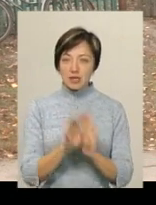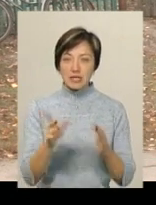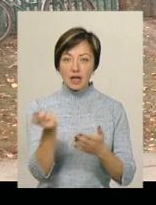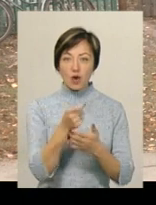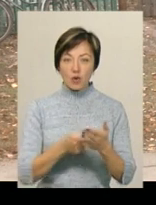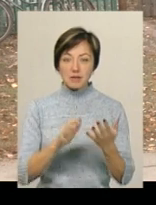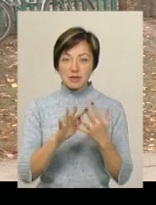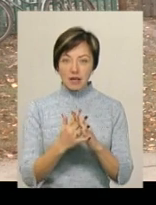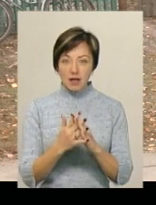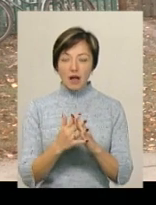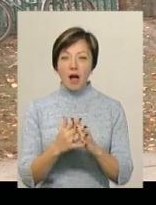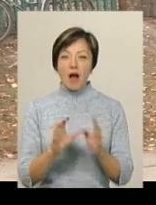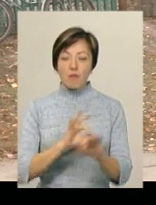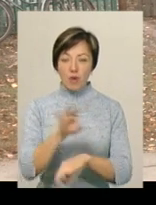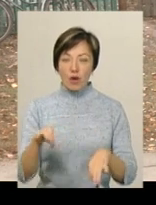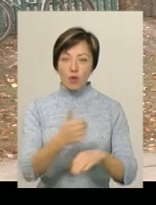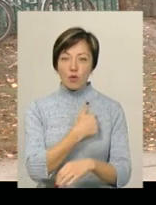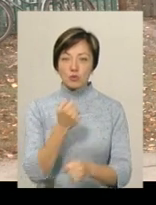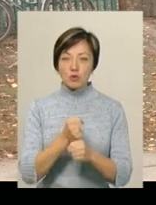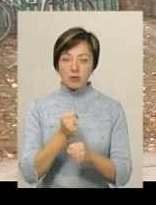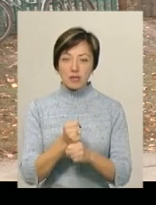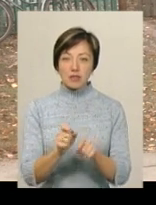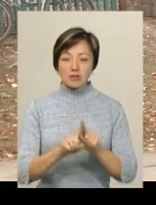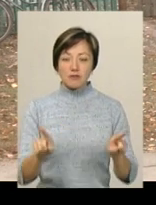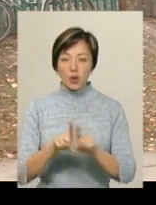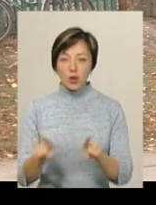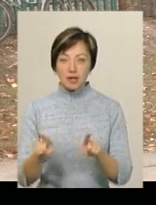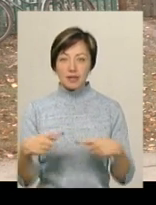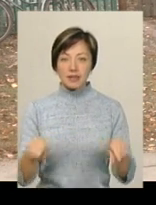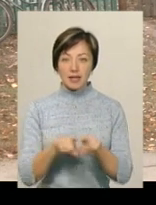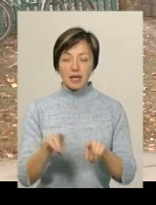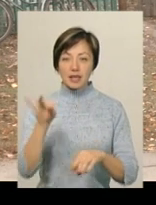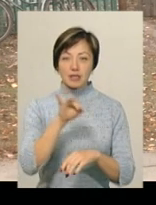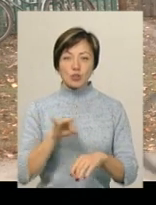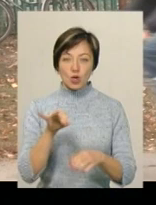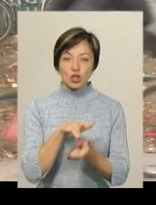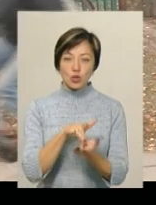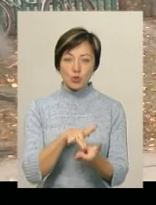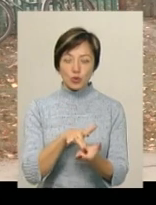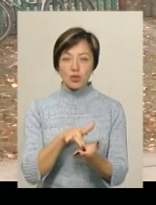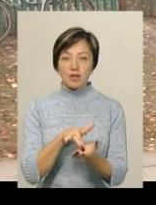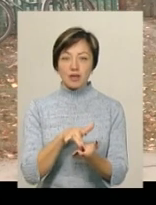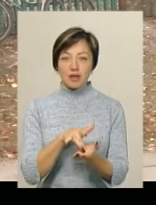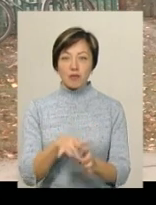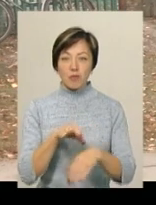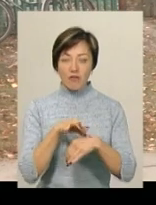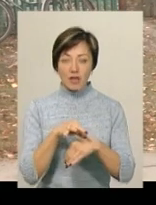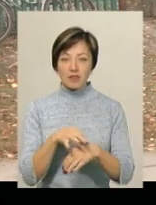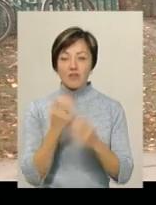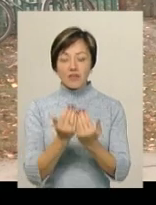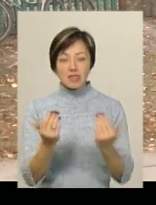розпис села цей проєкт, а ми хочемо зробити своєрідний такий історичний тур, історичний турне, що ми можемо провести,